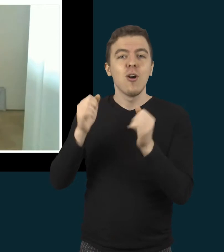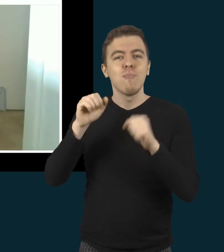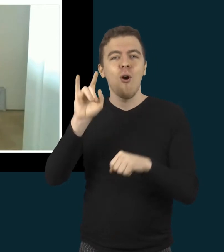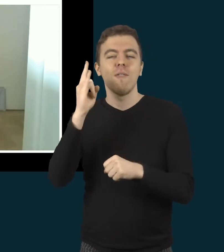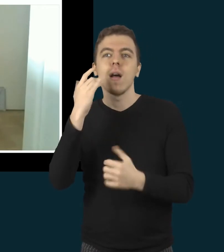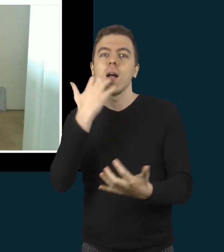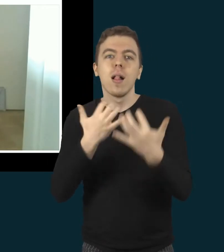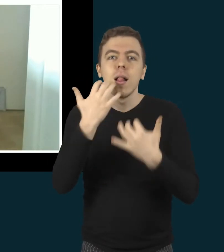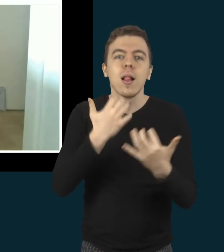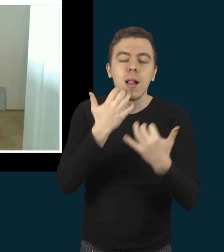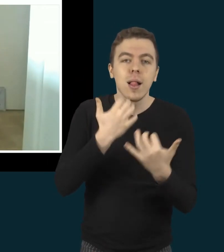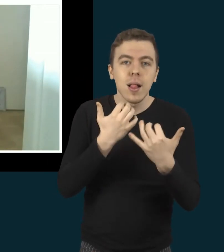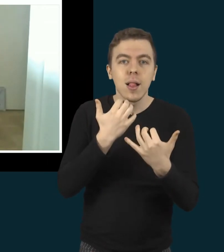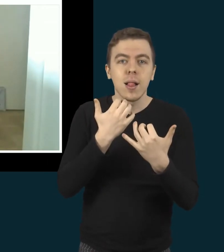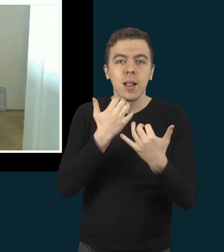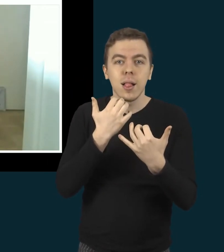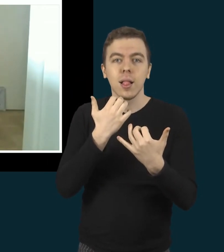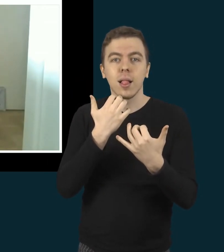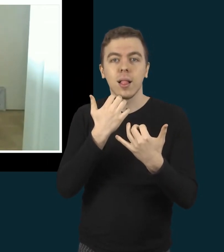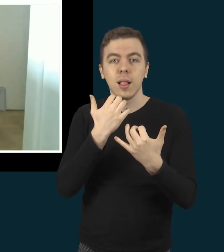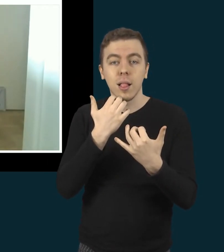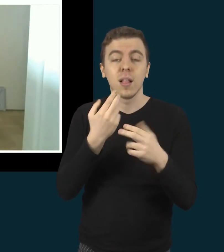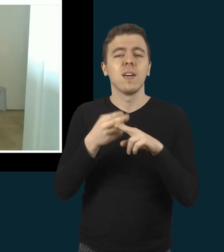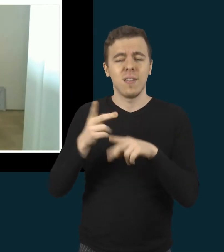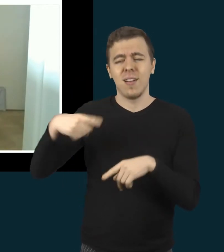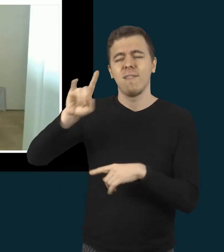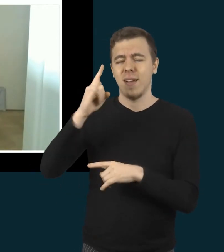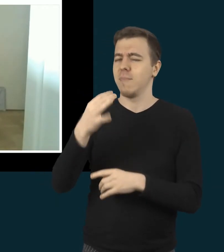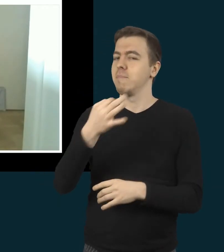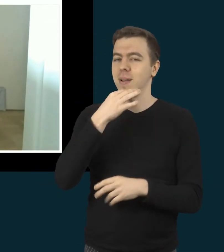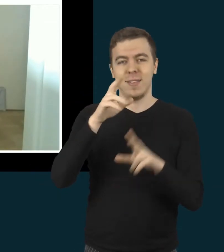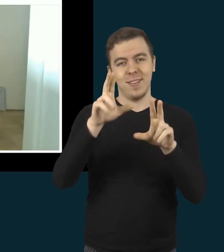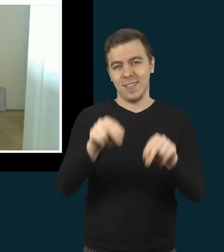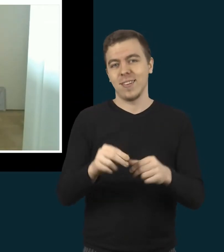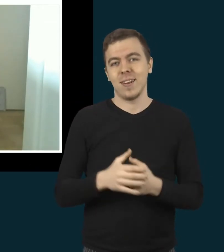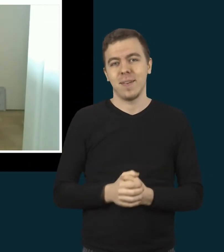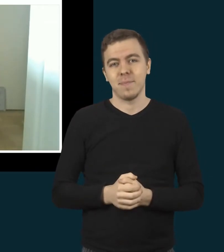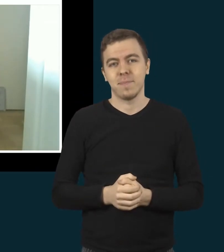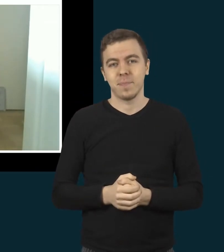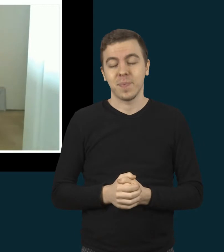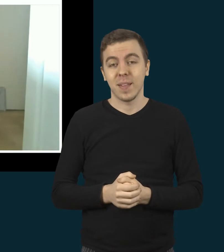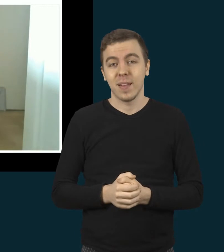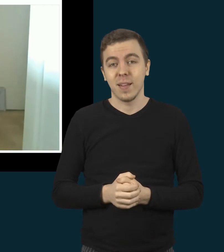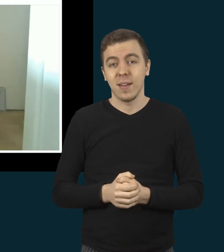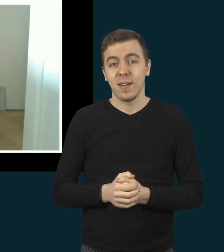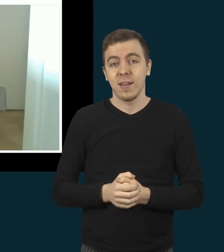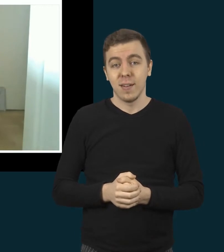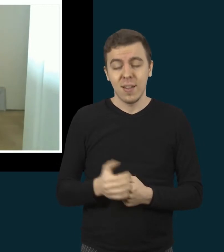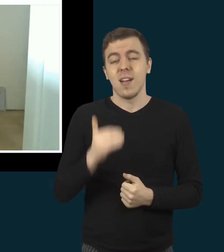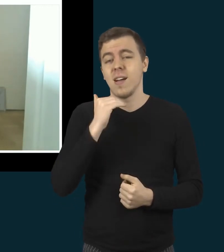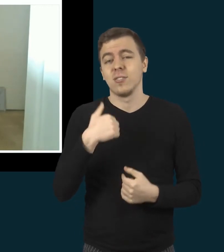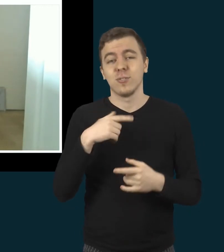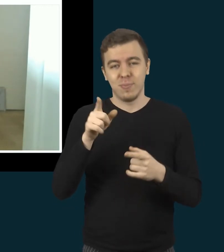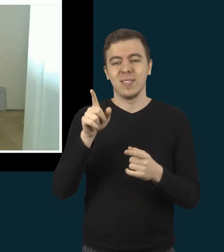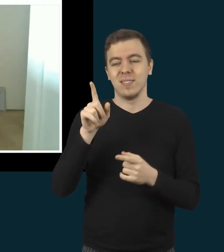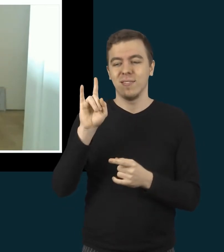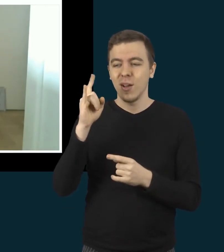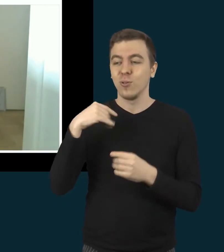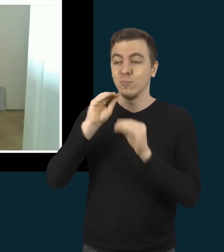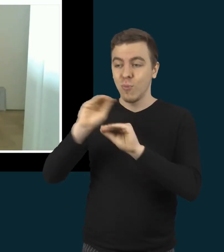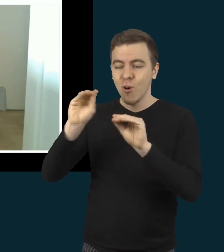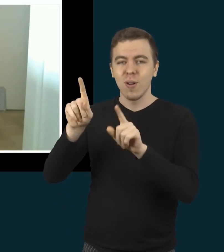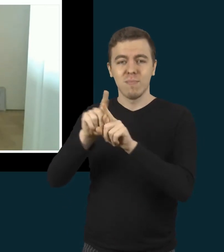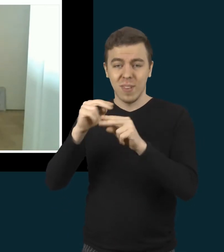sudominti ir tikrai jiems taip patinka. Ir aišku, mes mokom vaikus ne tik